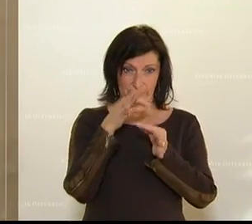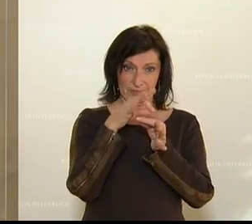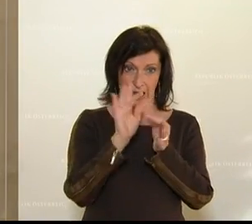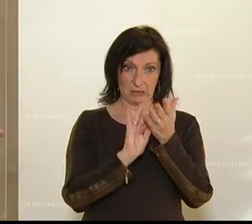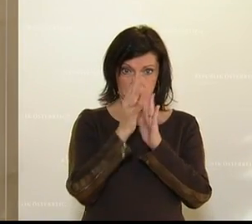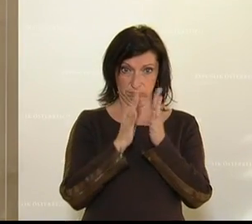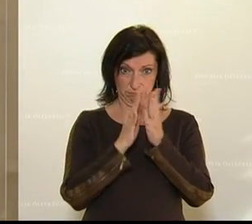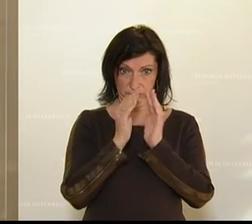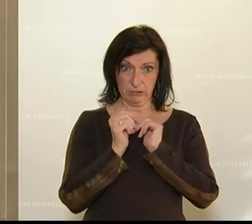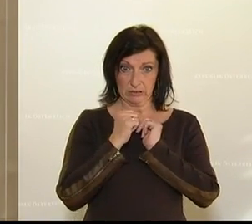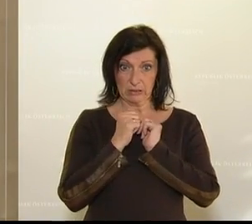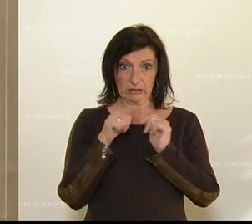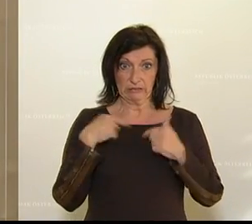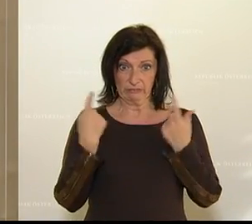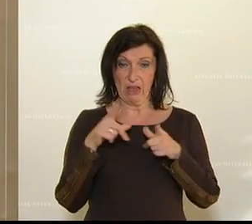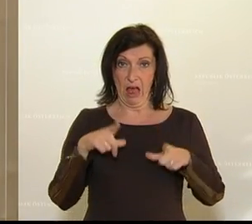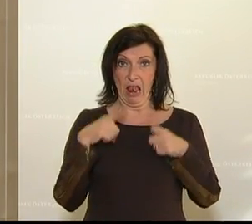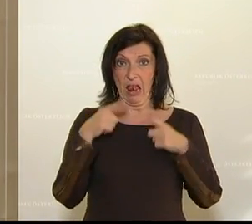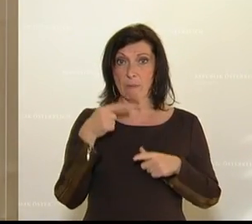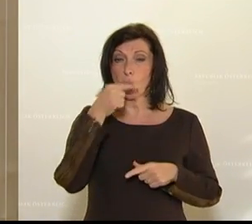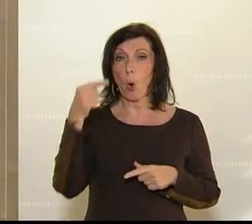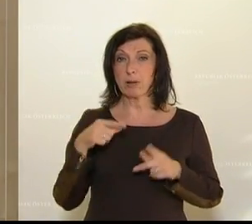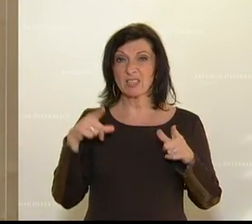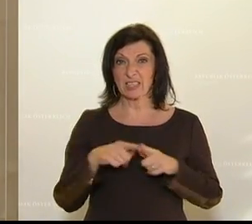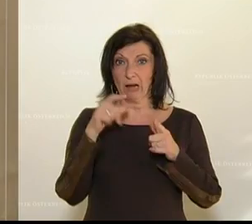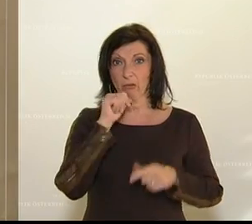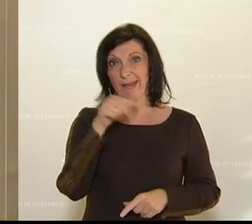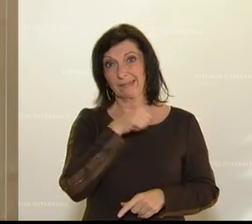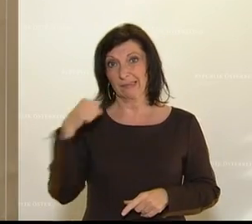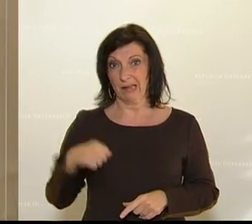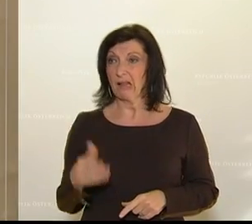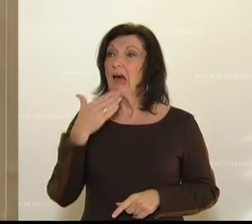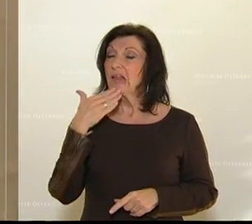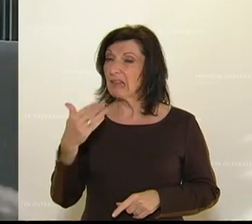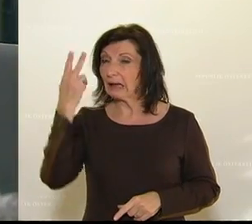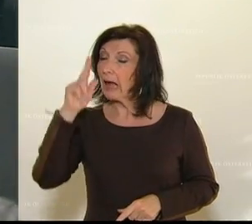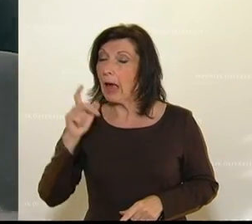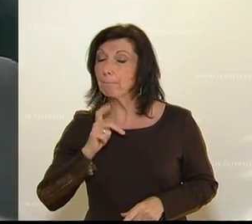Gumbulz-Kirchen sind, nicht in China und nicht anderswo. Danke, Professor Johann Graf.